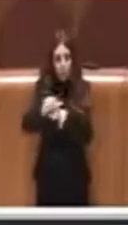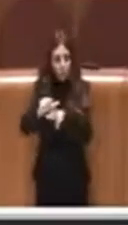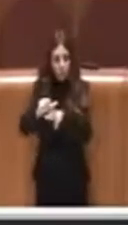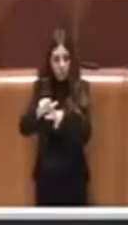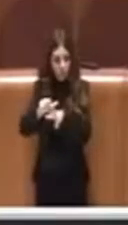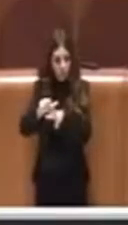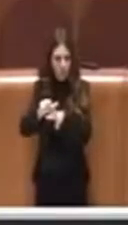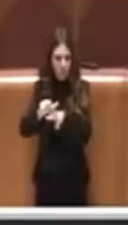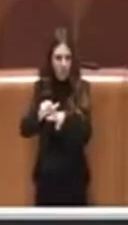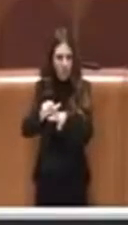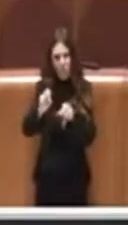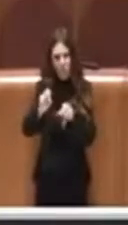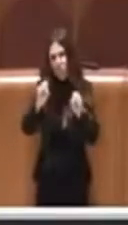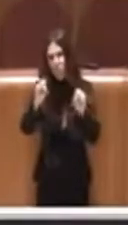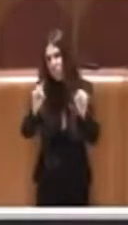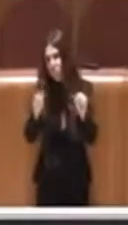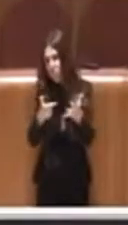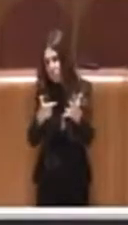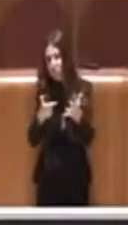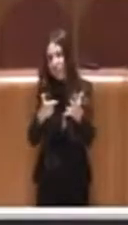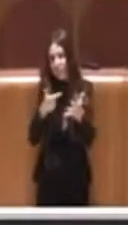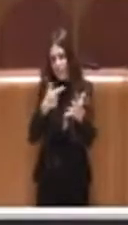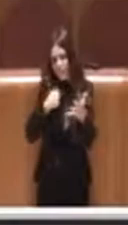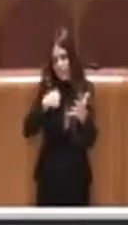su 17 che ne abbiamo deliberate,